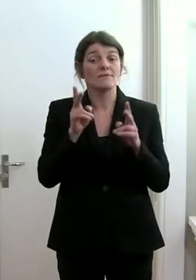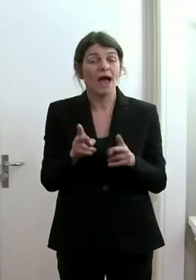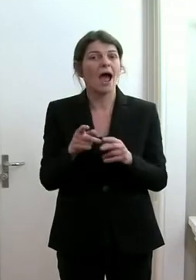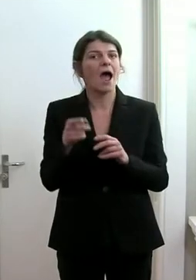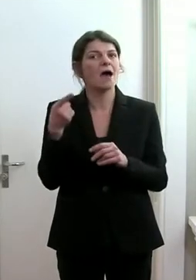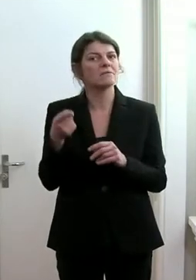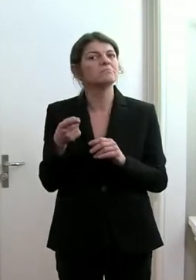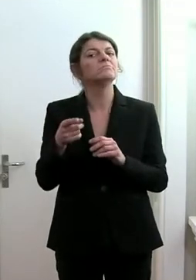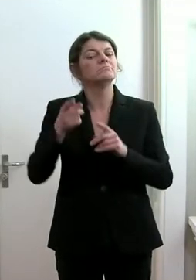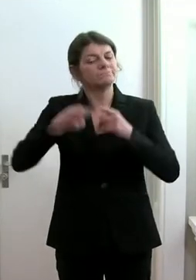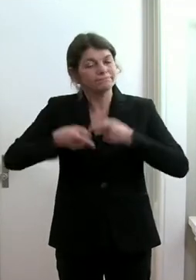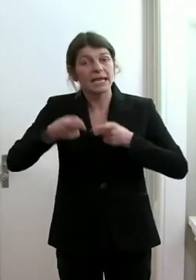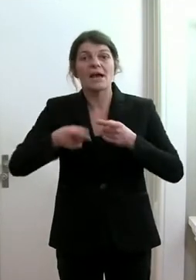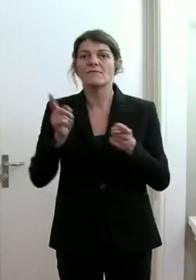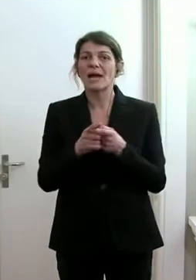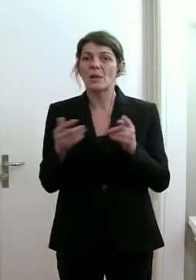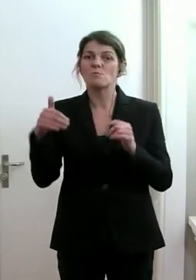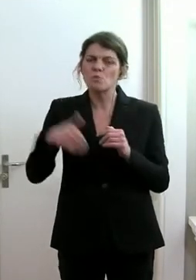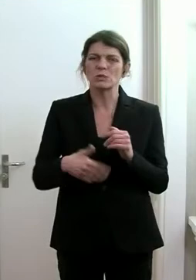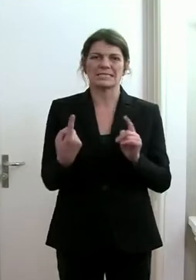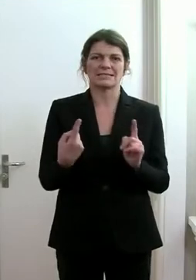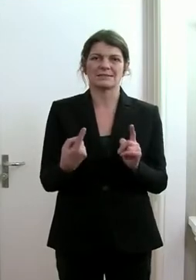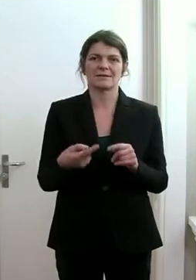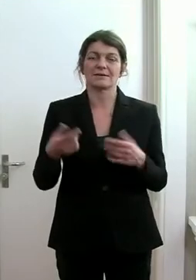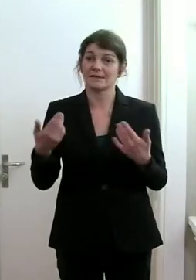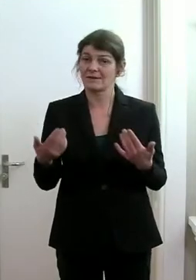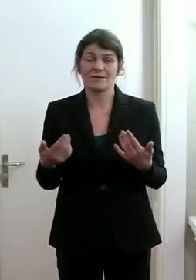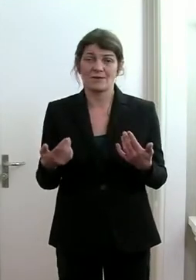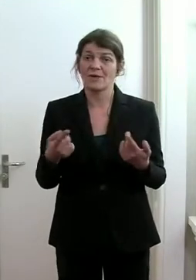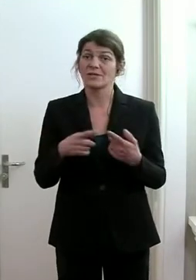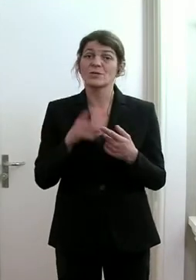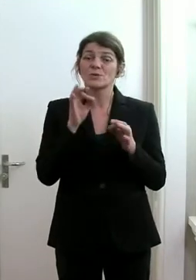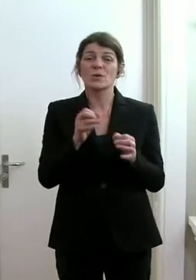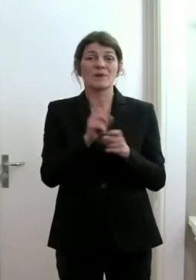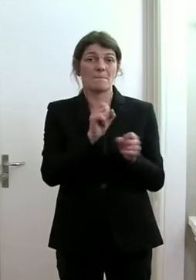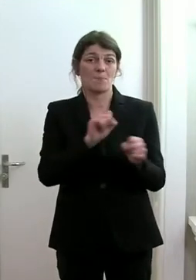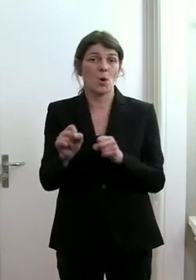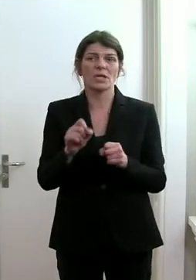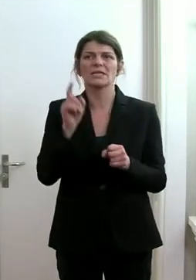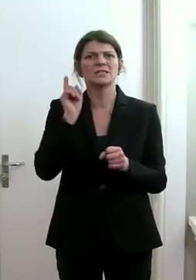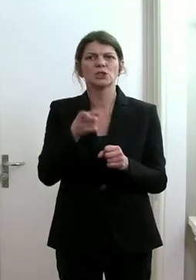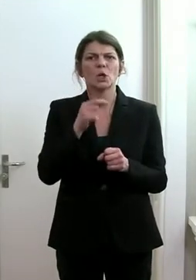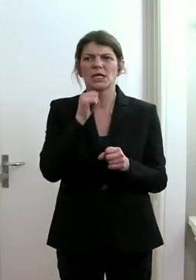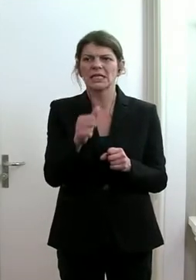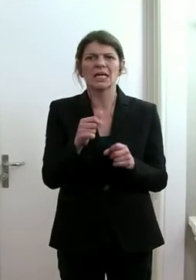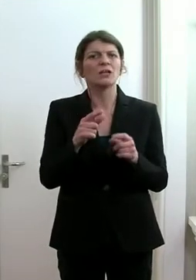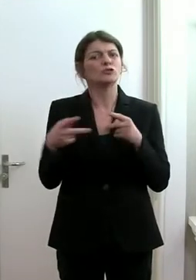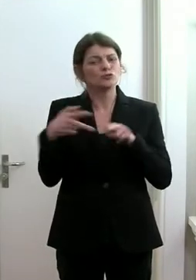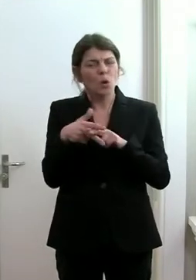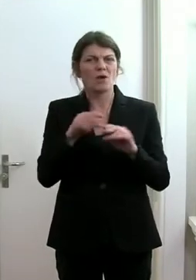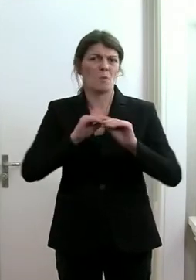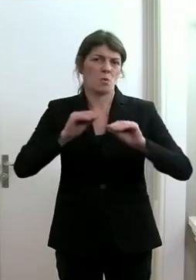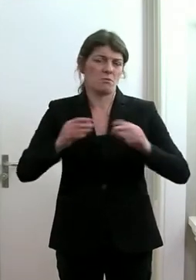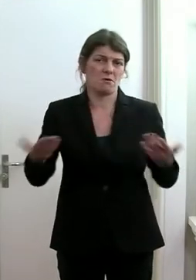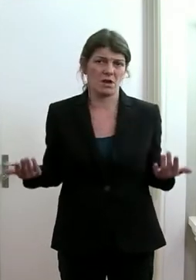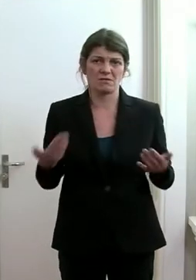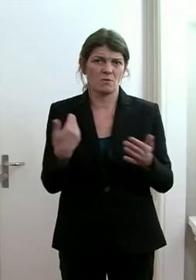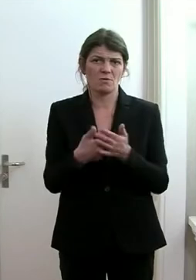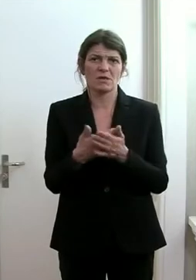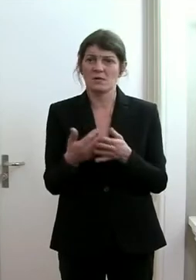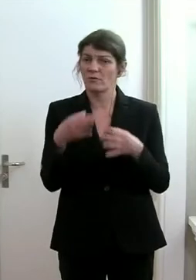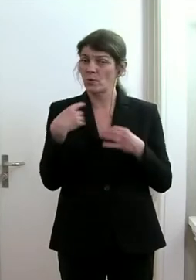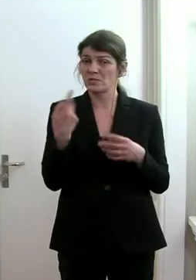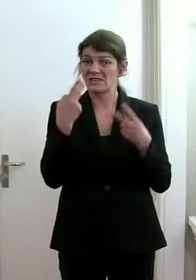eingesetzt werden, wenn es unbedingt sein muss. Und es soll so gut wie möglich auch nicht unterrichtshindernd sein. Deshalb war es uns